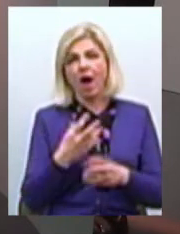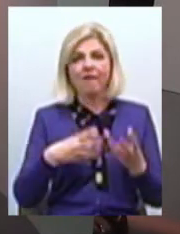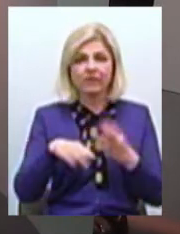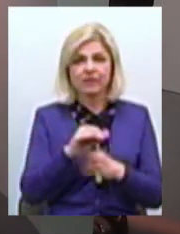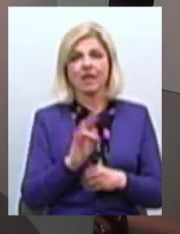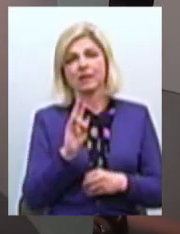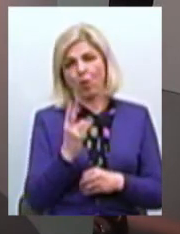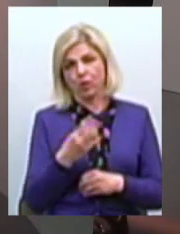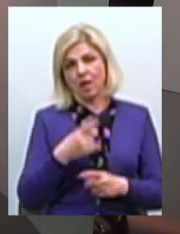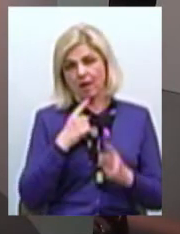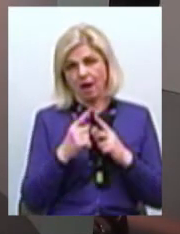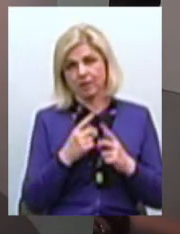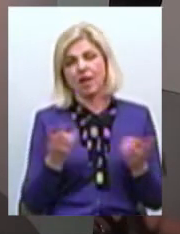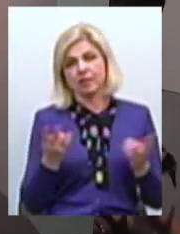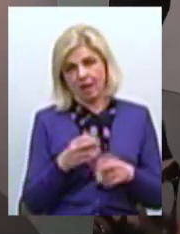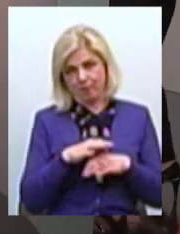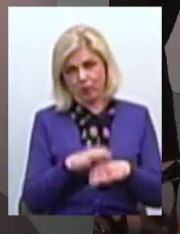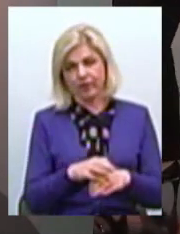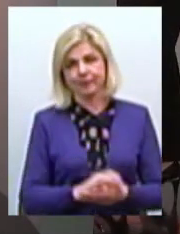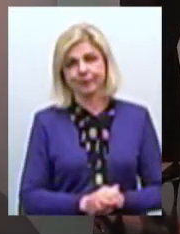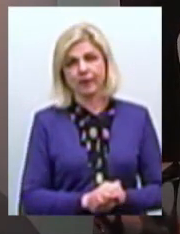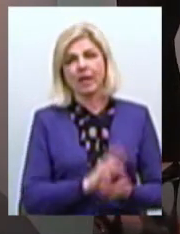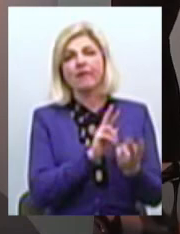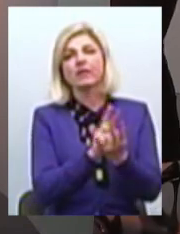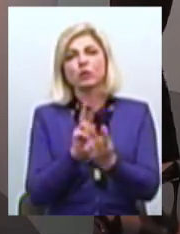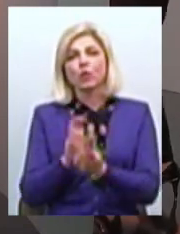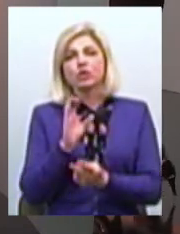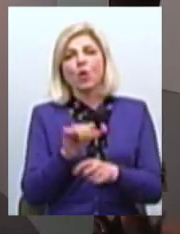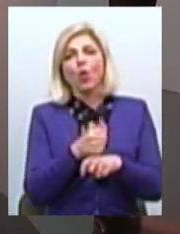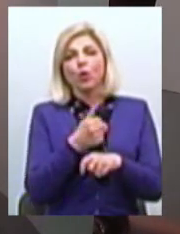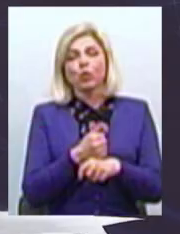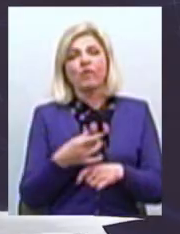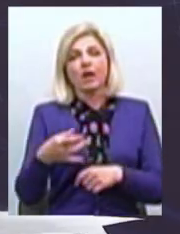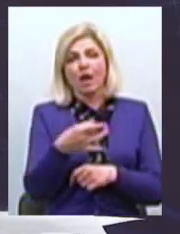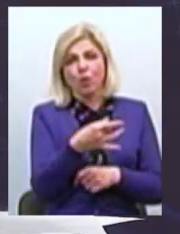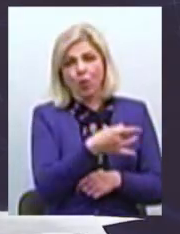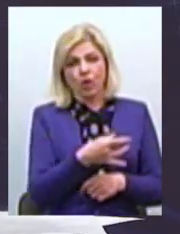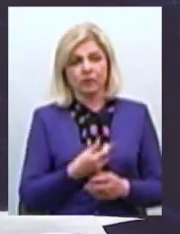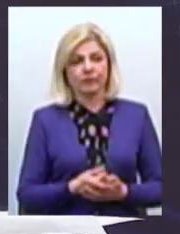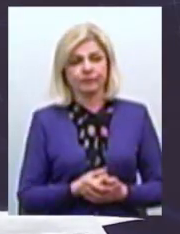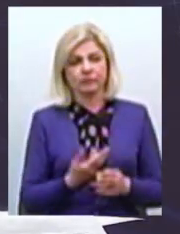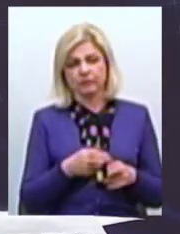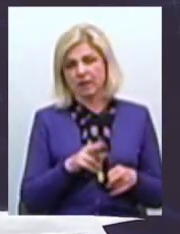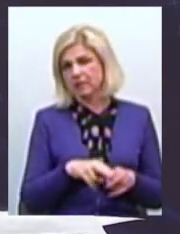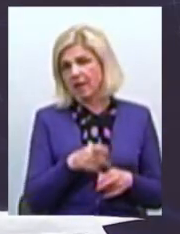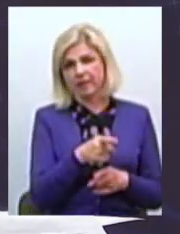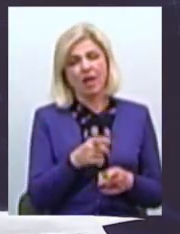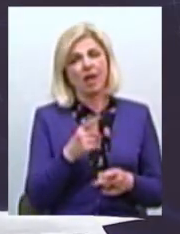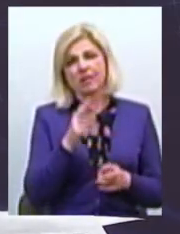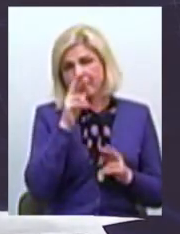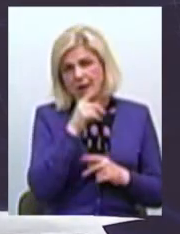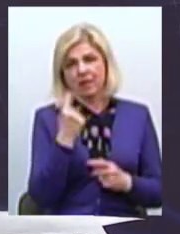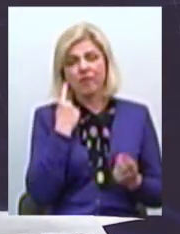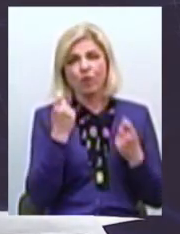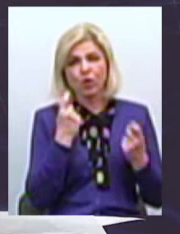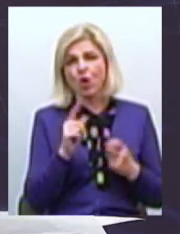числі Необхідно провести Так Зустрічі з головами районних рад Коли проводили Це абсолютно голослівна інформація Я не знаю, чому